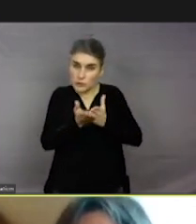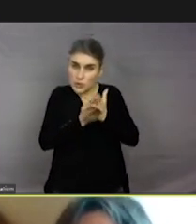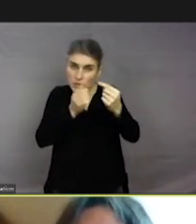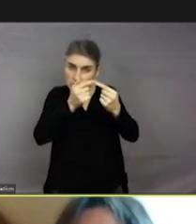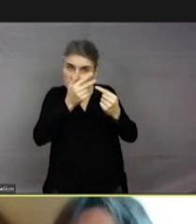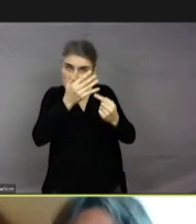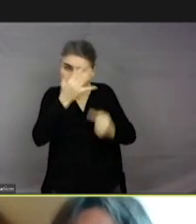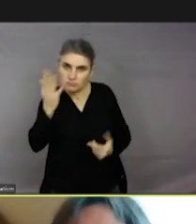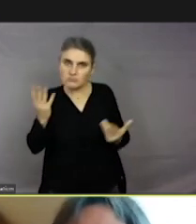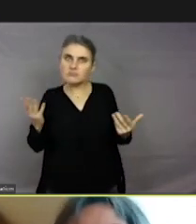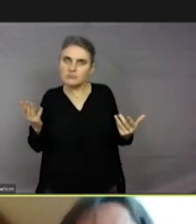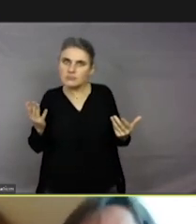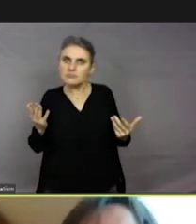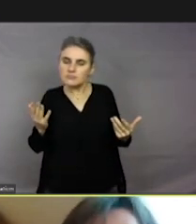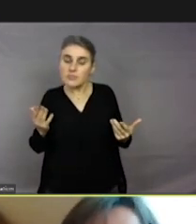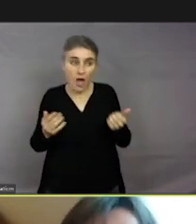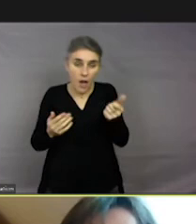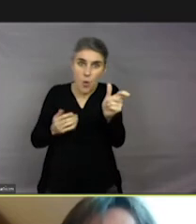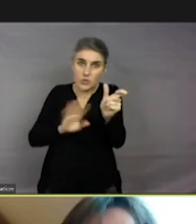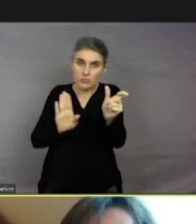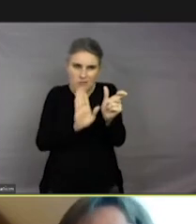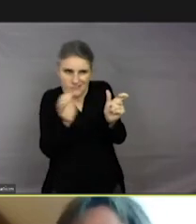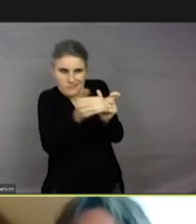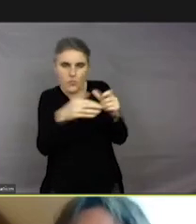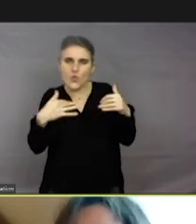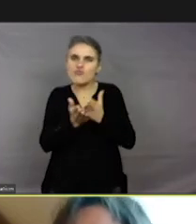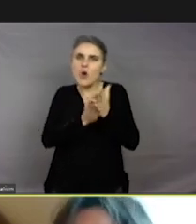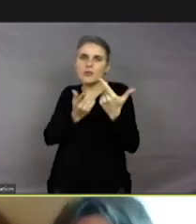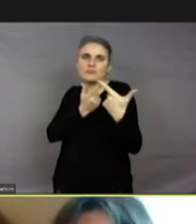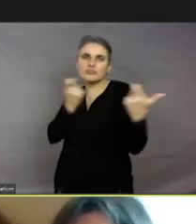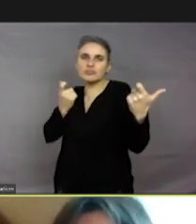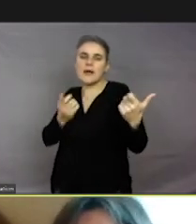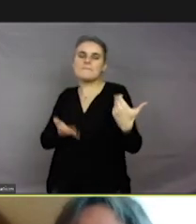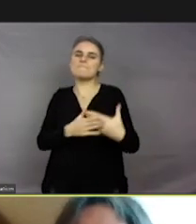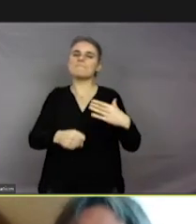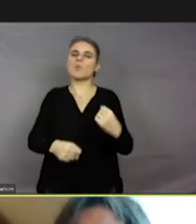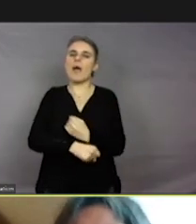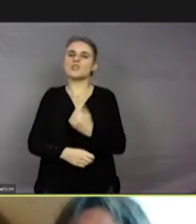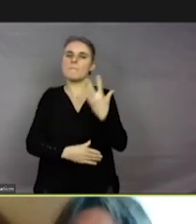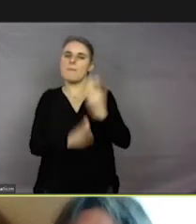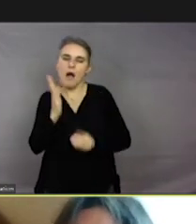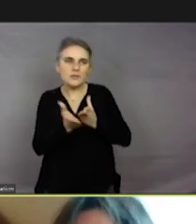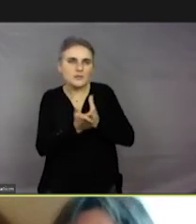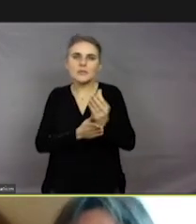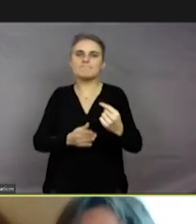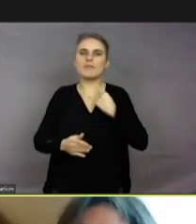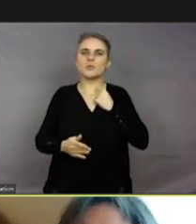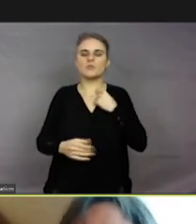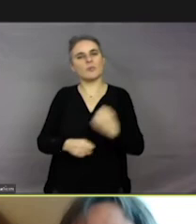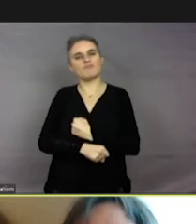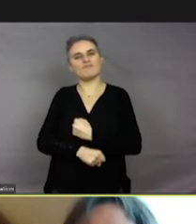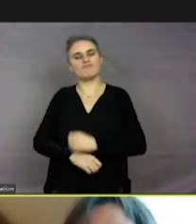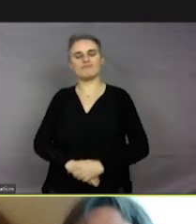derrière le mot ronron et on n'a qu'un seul mot. Donc, on a une perdition de sens et d'acte.